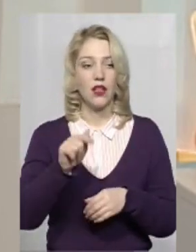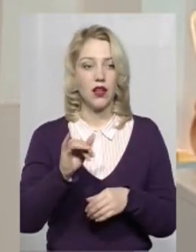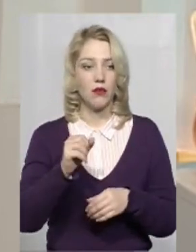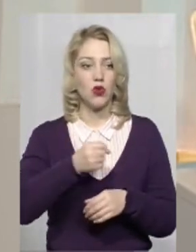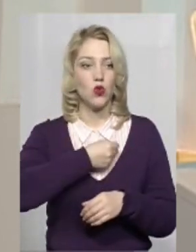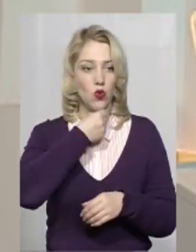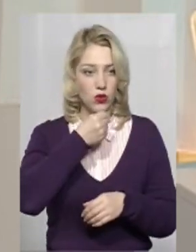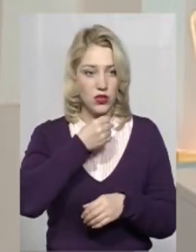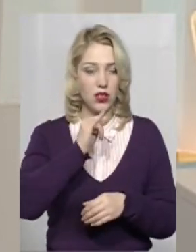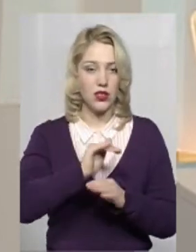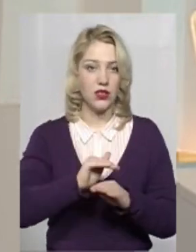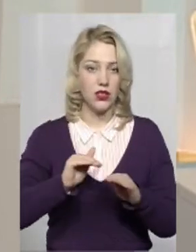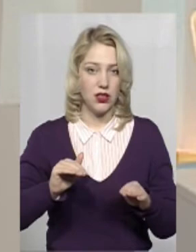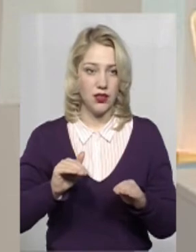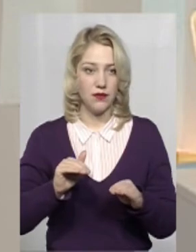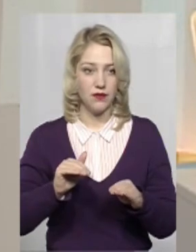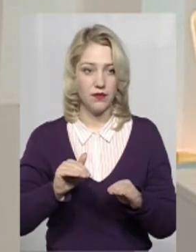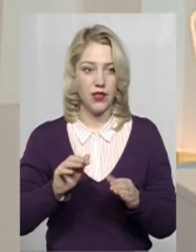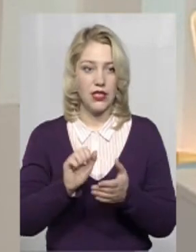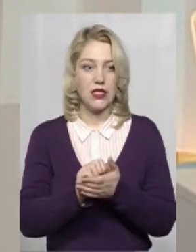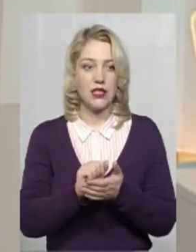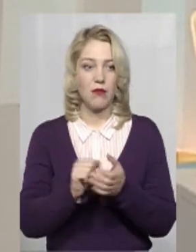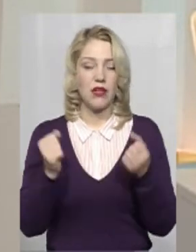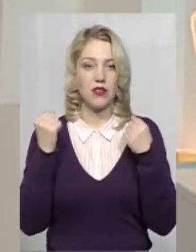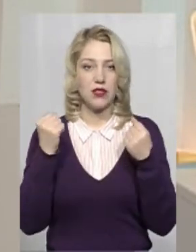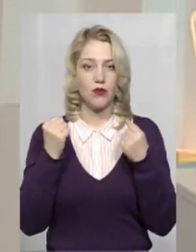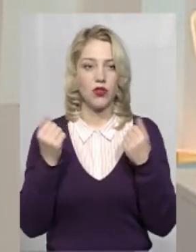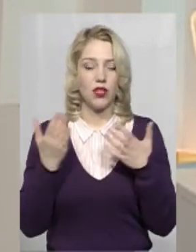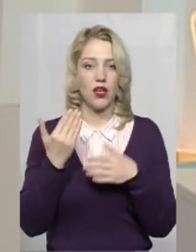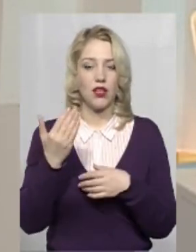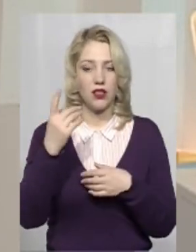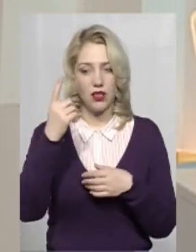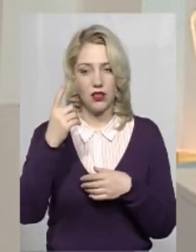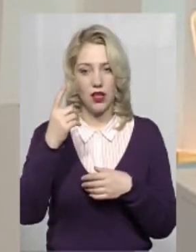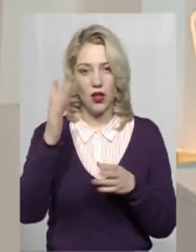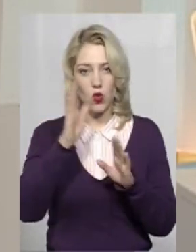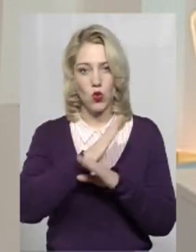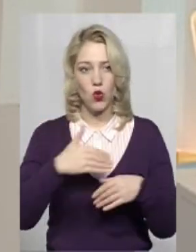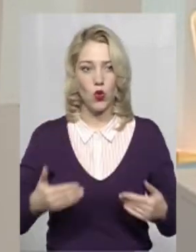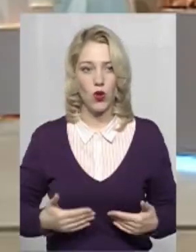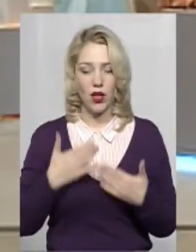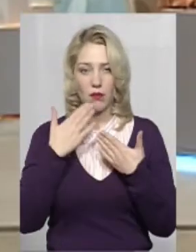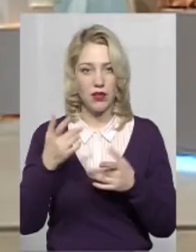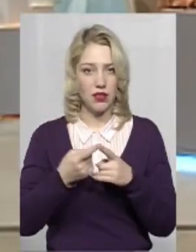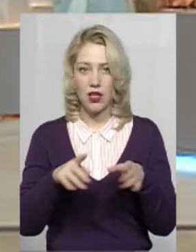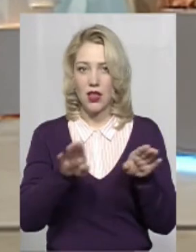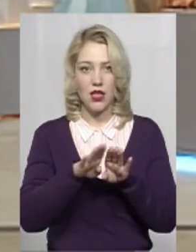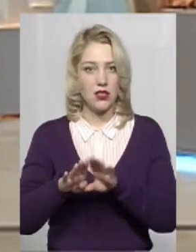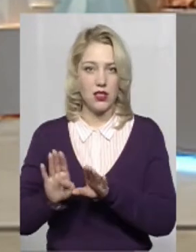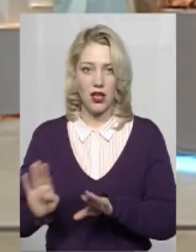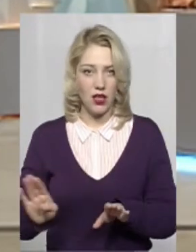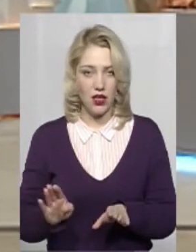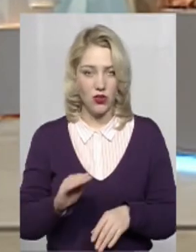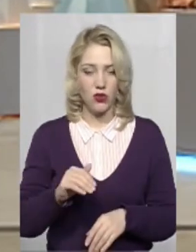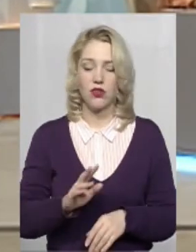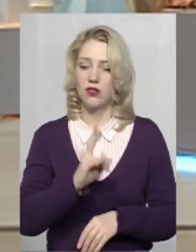дорослі, і діти займаються спортом. Яка їхня доля? Їх не закриють? Ні, їх не закриють. Ви знаєте,